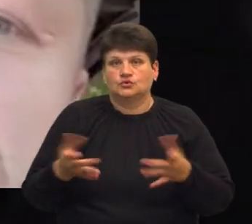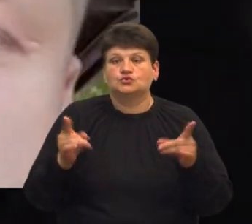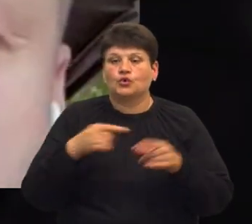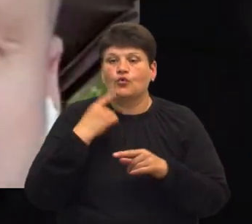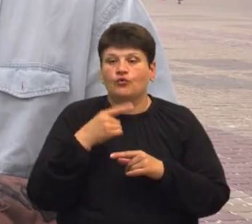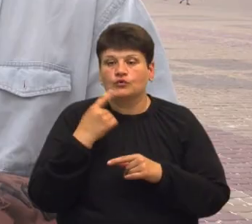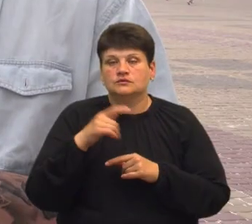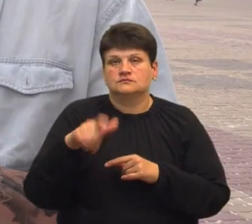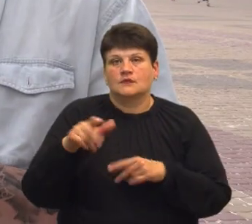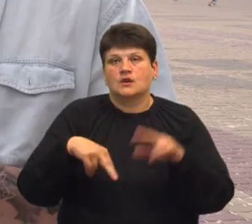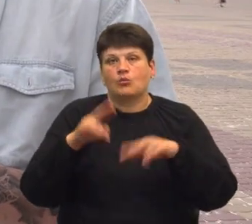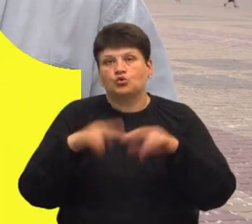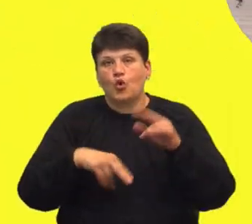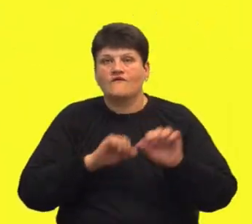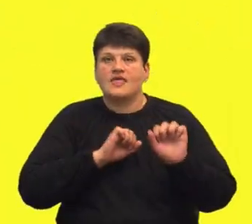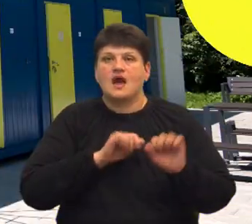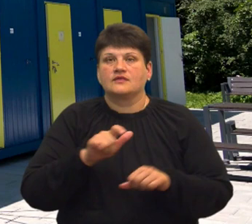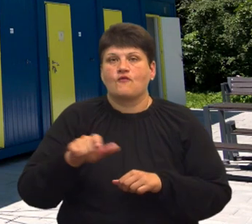інвестори, забудовник та адвокат.